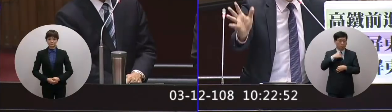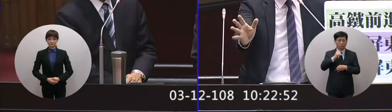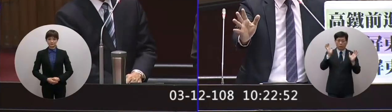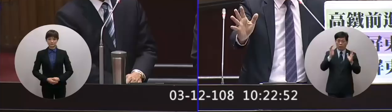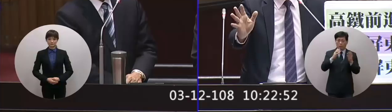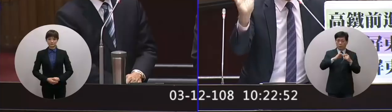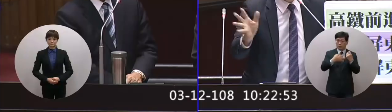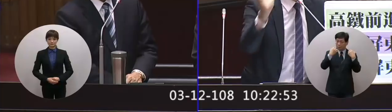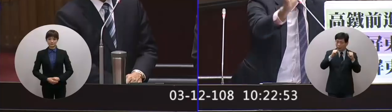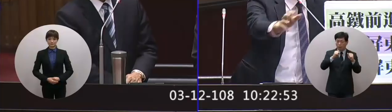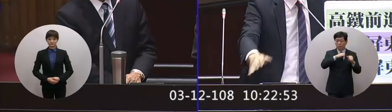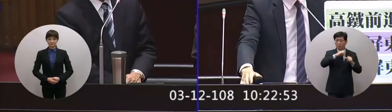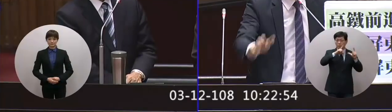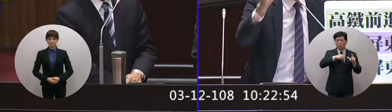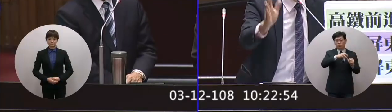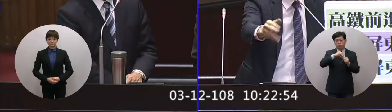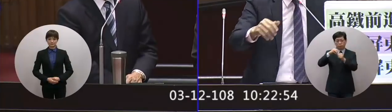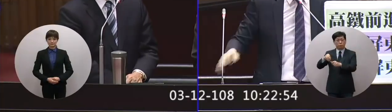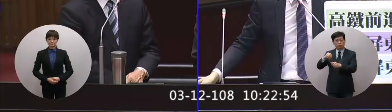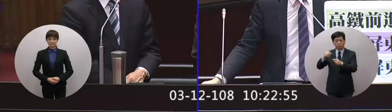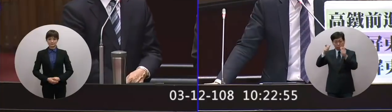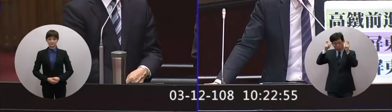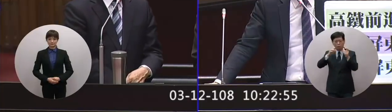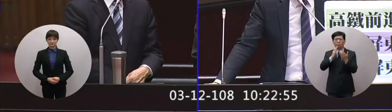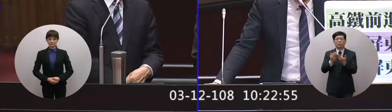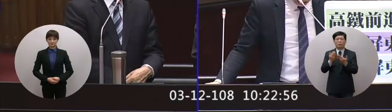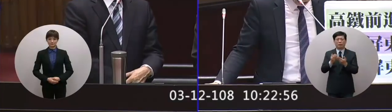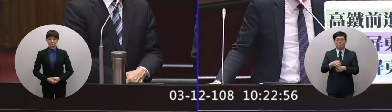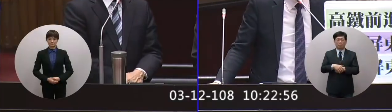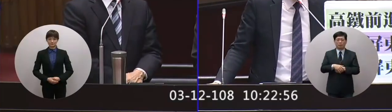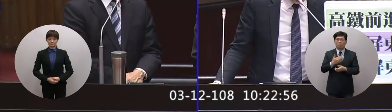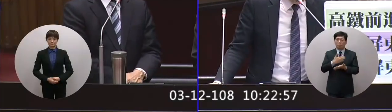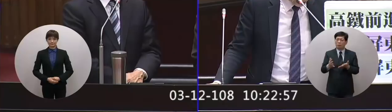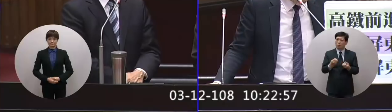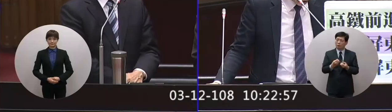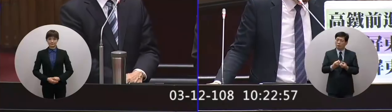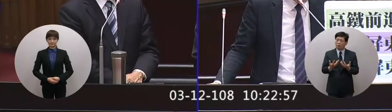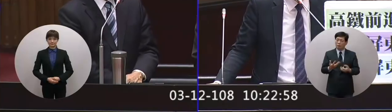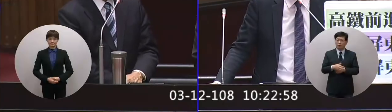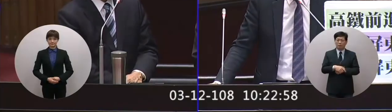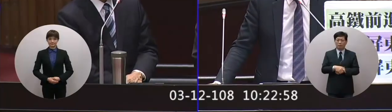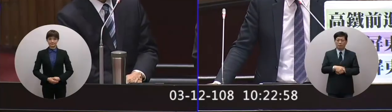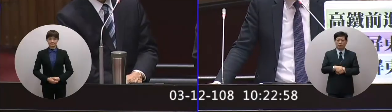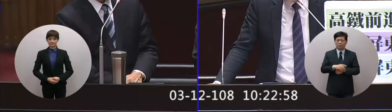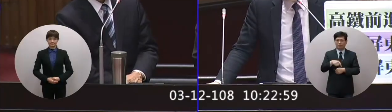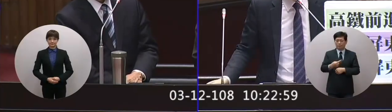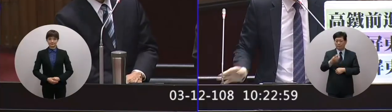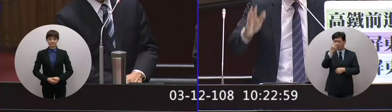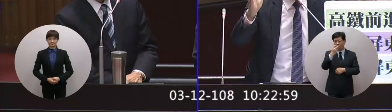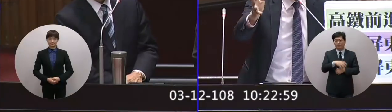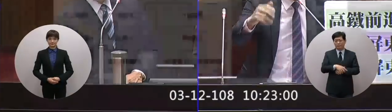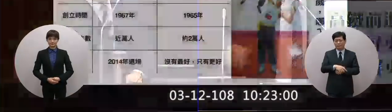孩子國中畢業後從屏東送到高雄就是為了要就業要怎麼解決怎麼解決我們來看一下